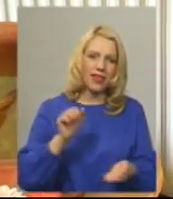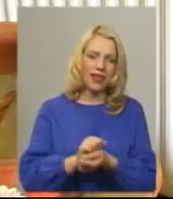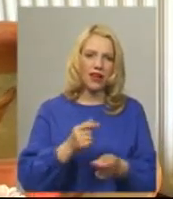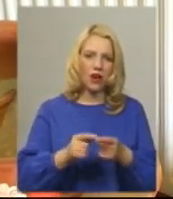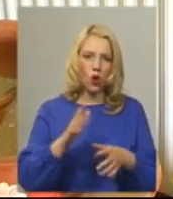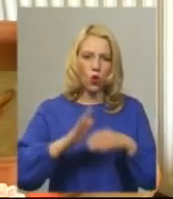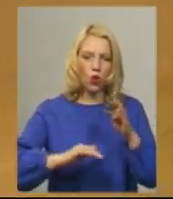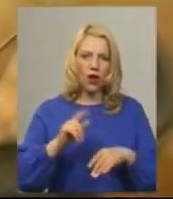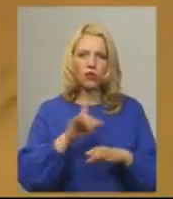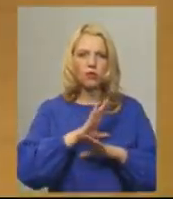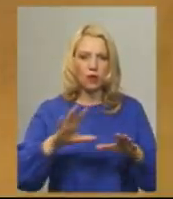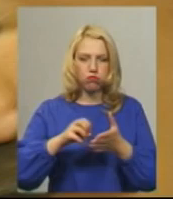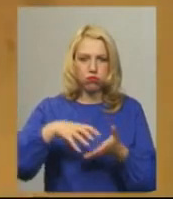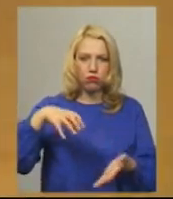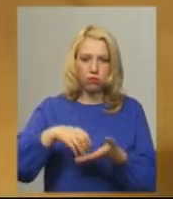та кладе на гончарний круг.